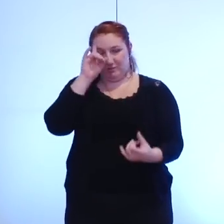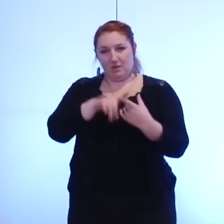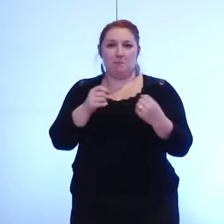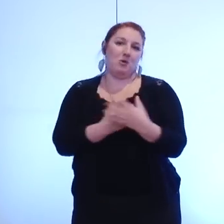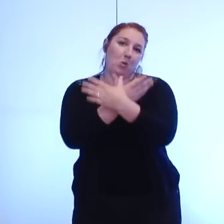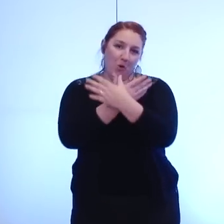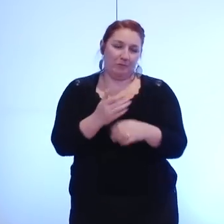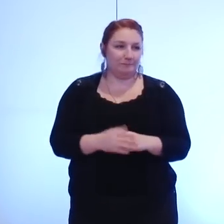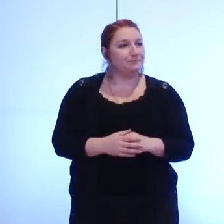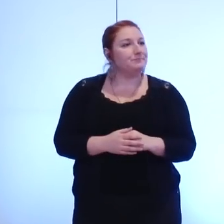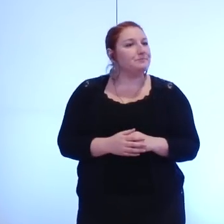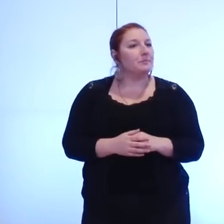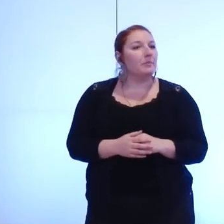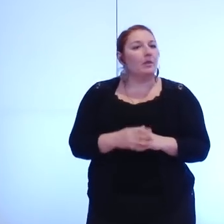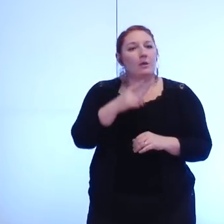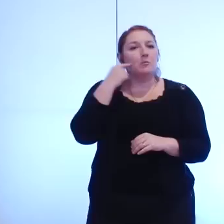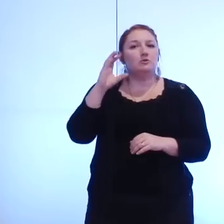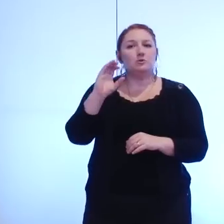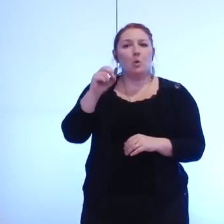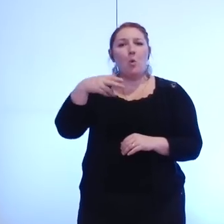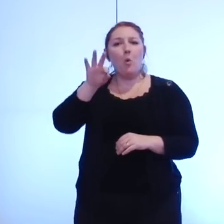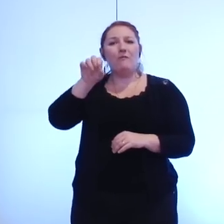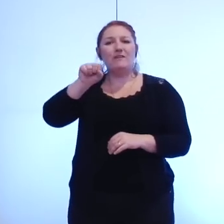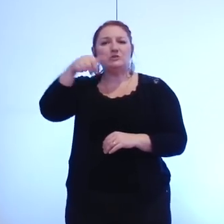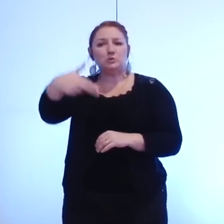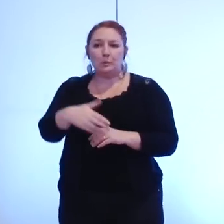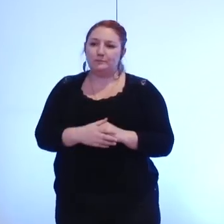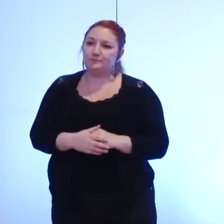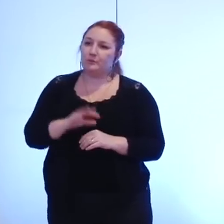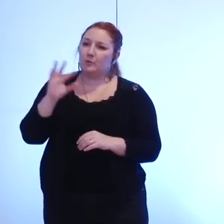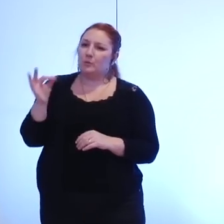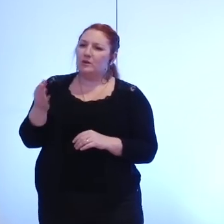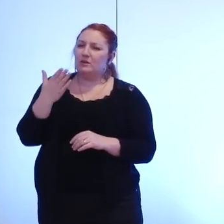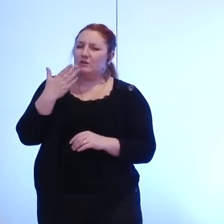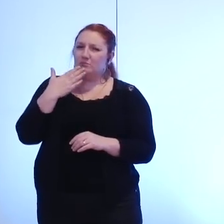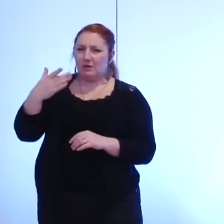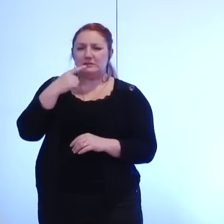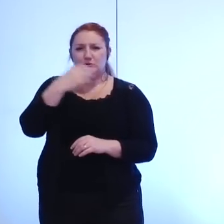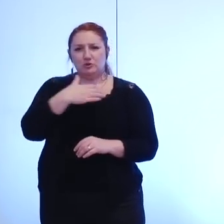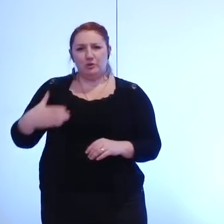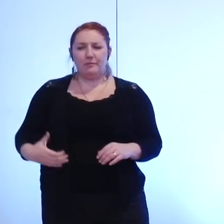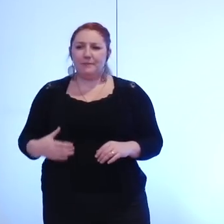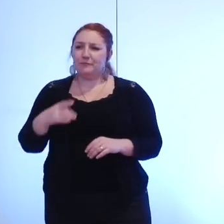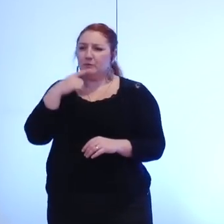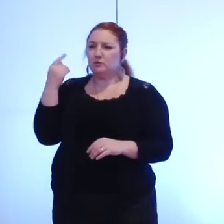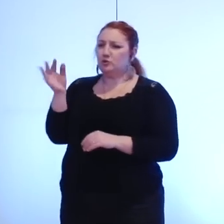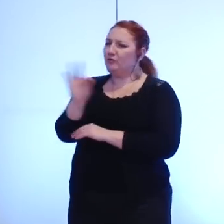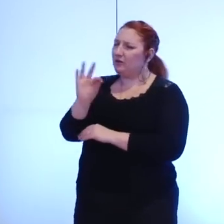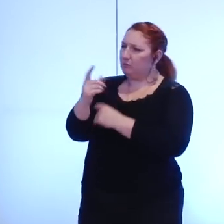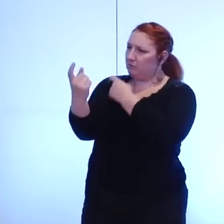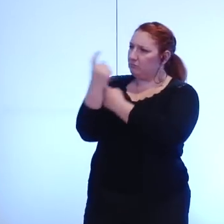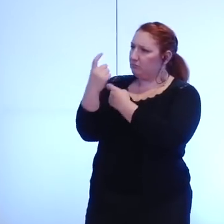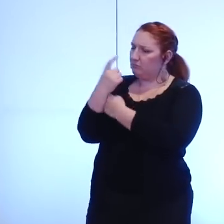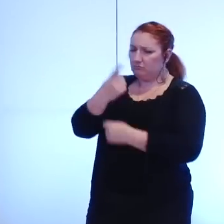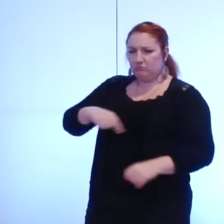monsieur Confesson oui merci monsieur le maire monsieur Philippi vous nous faites le reproche de ne pas avoir de vision